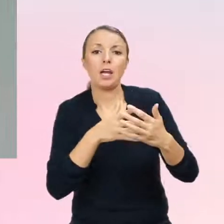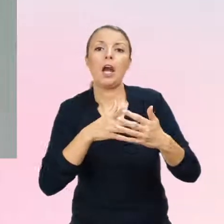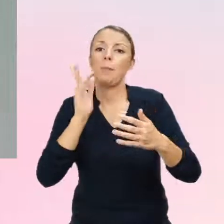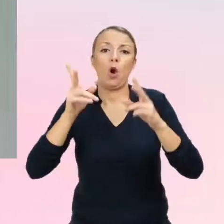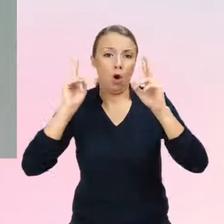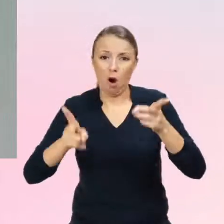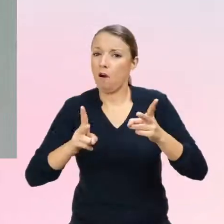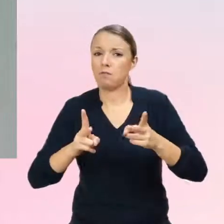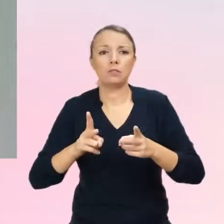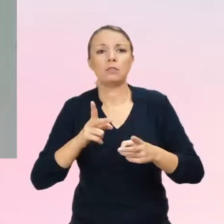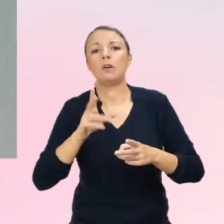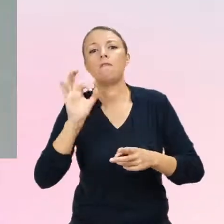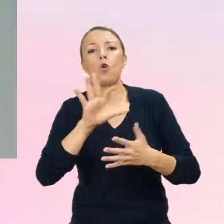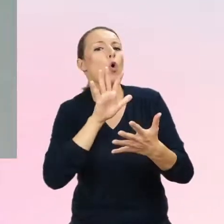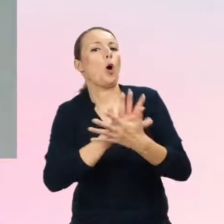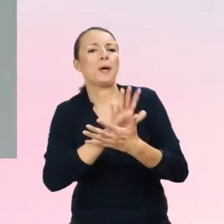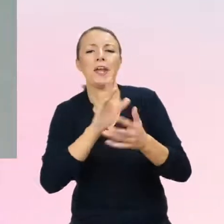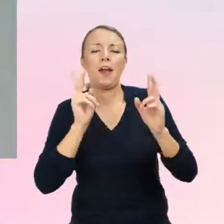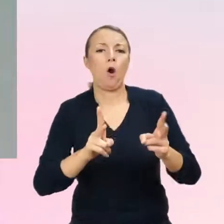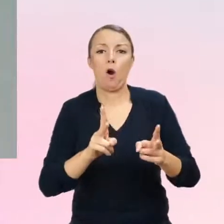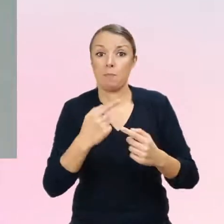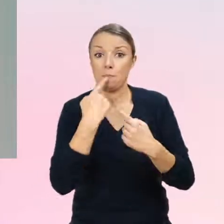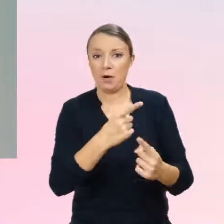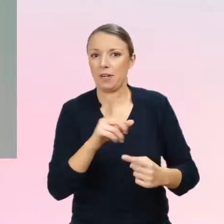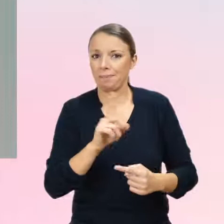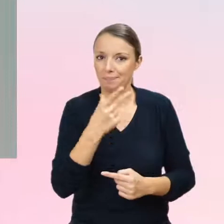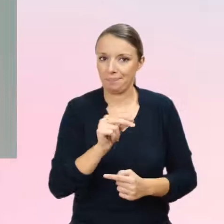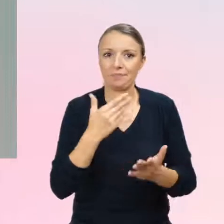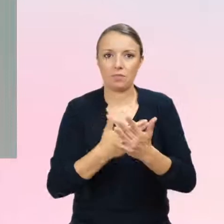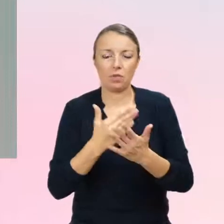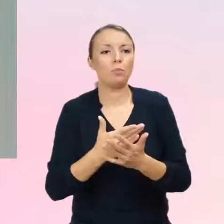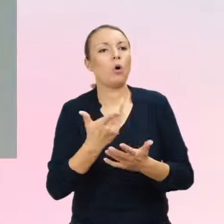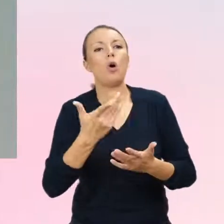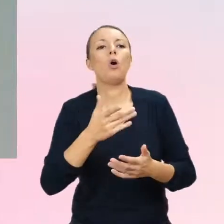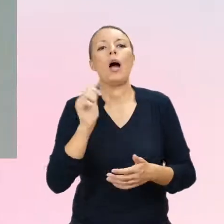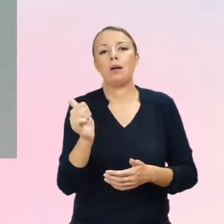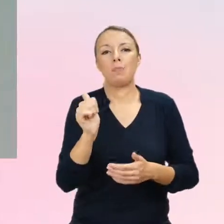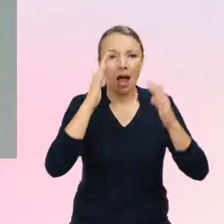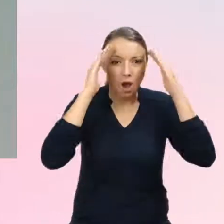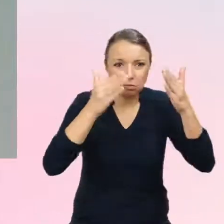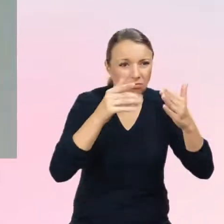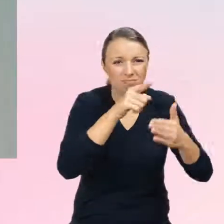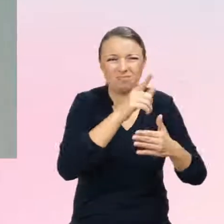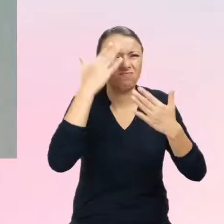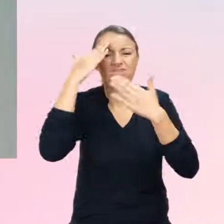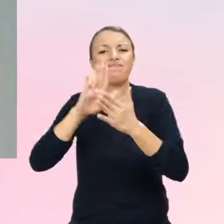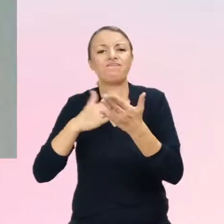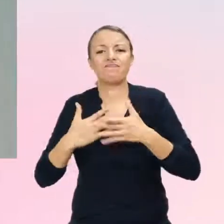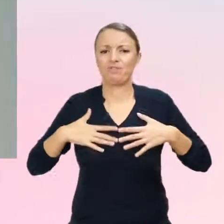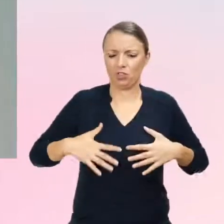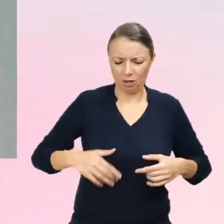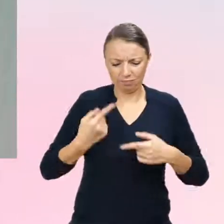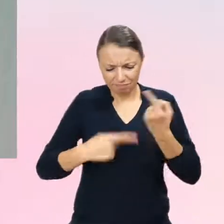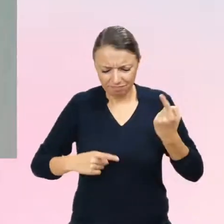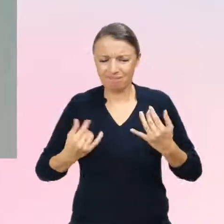bo problem jest taki, że ci, którzy znają się na autyzmie, oni niekoniecznie się znają na dysforii i vice versa, tak,